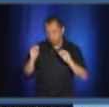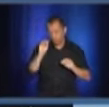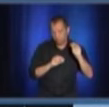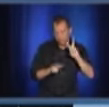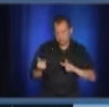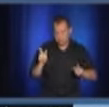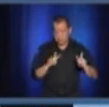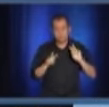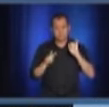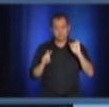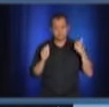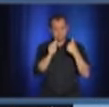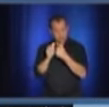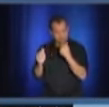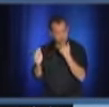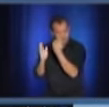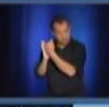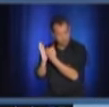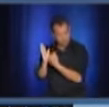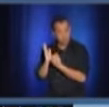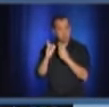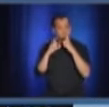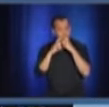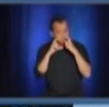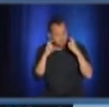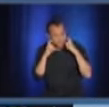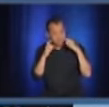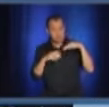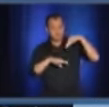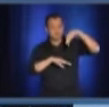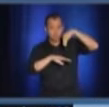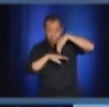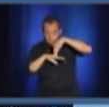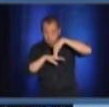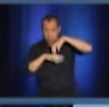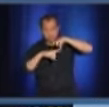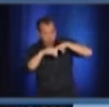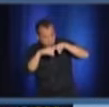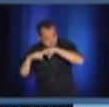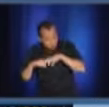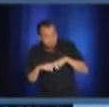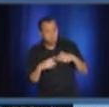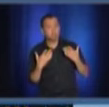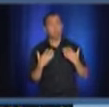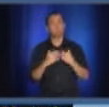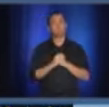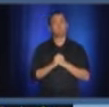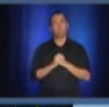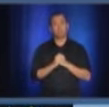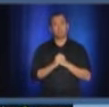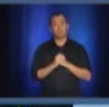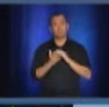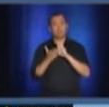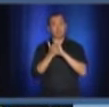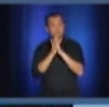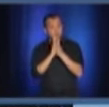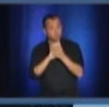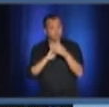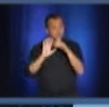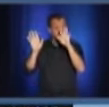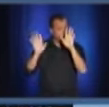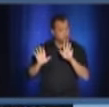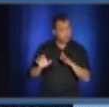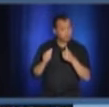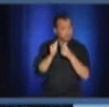respectent les consignes de porter un masque quand ils vont se déplacer vers, que les promoteurs vont faire le spectacle à 250